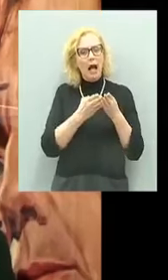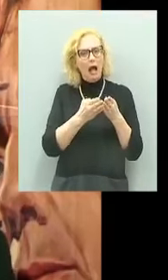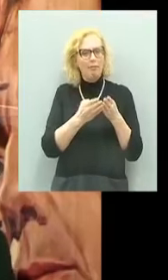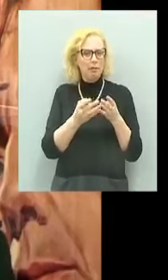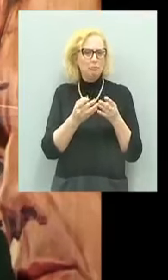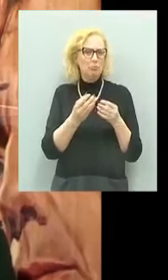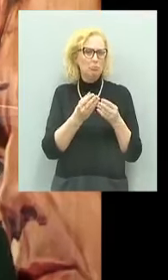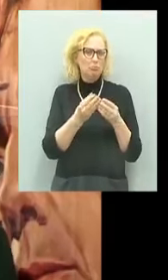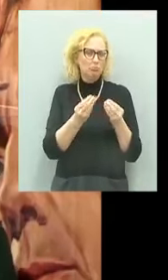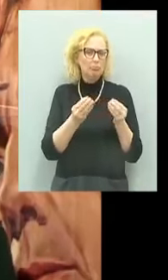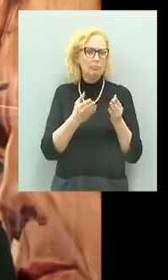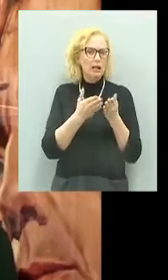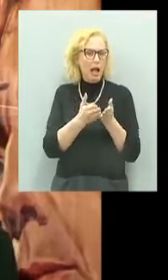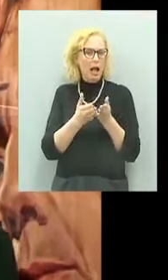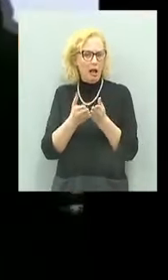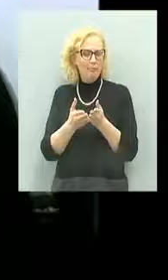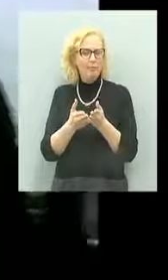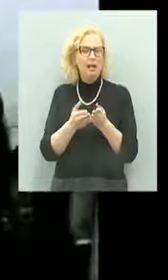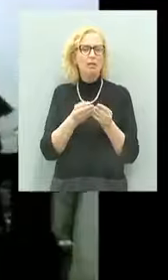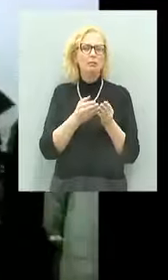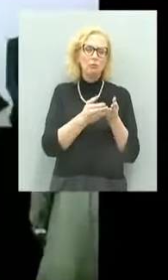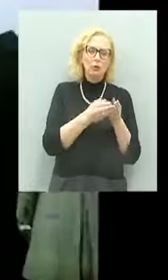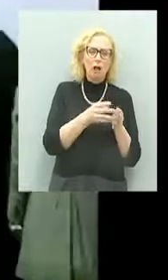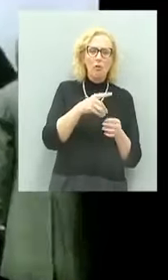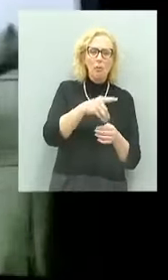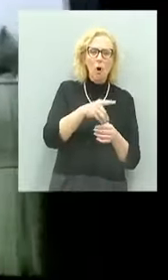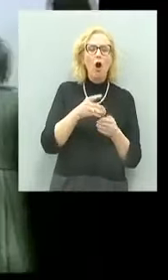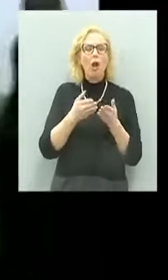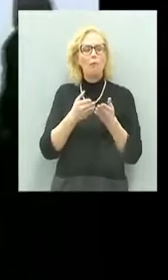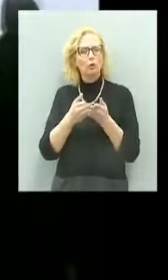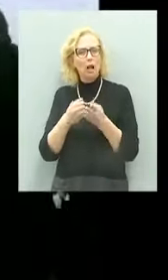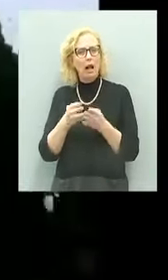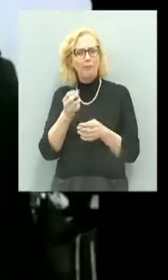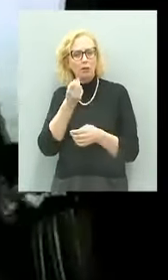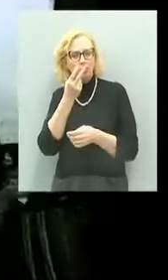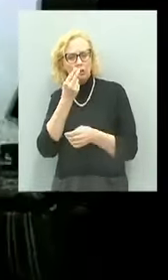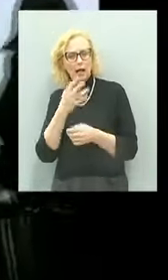più navi, era la motonave Pola, la motonave Toscana.